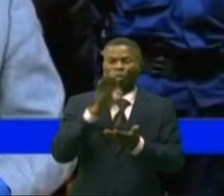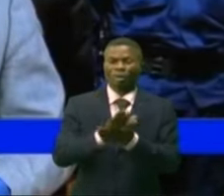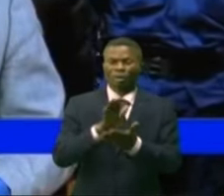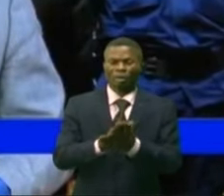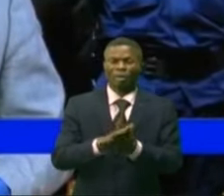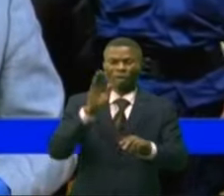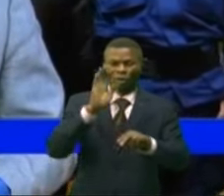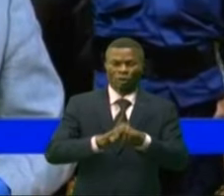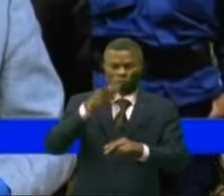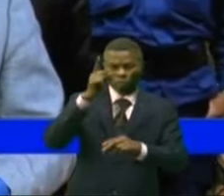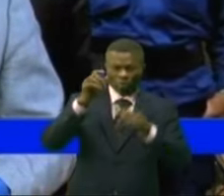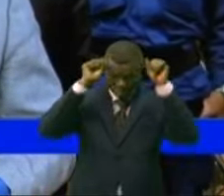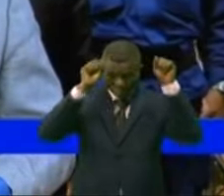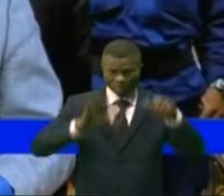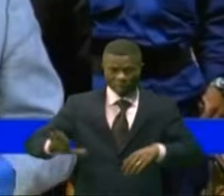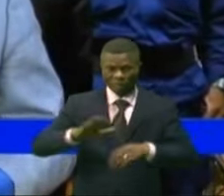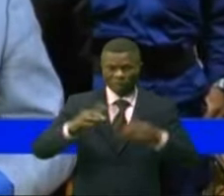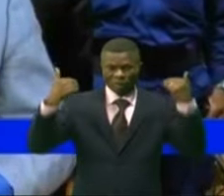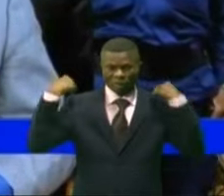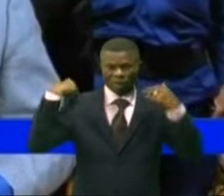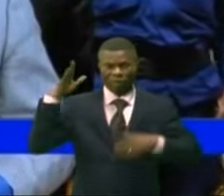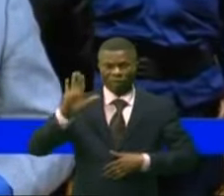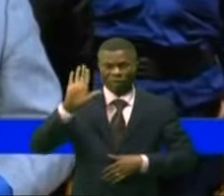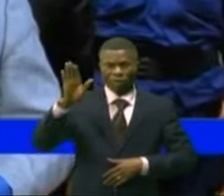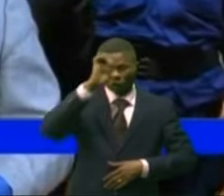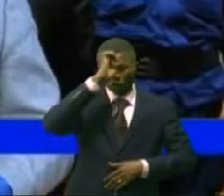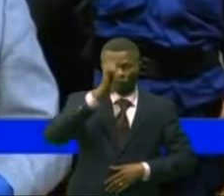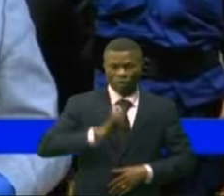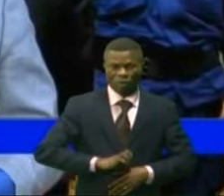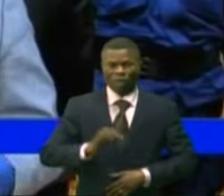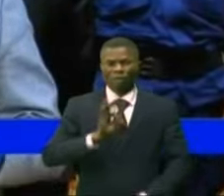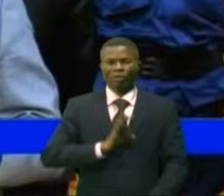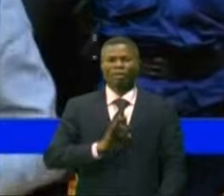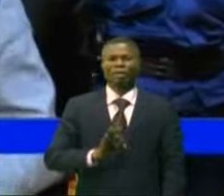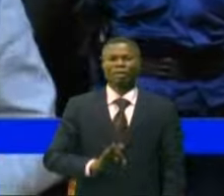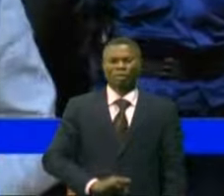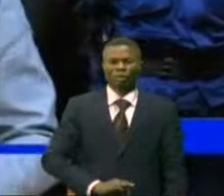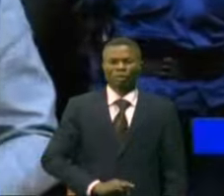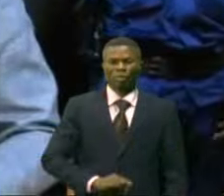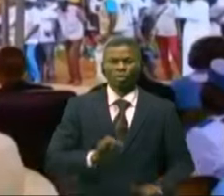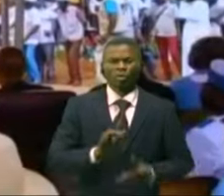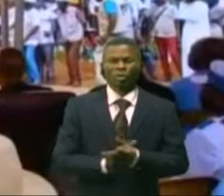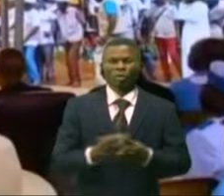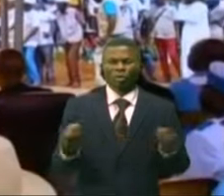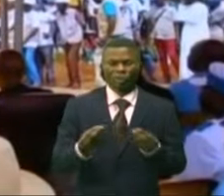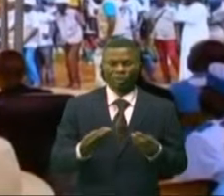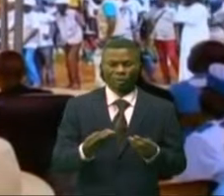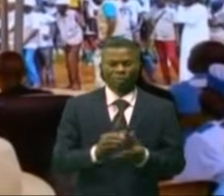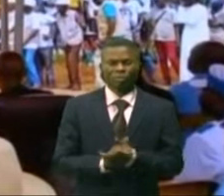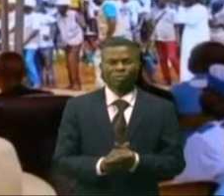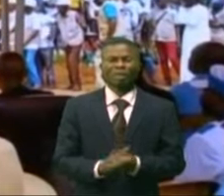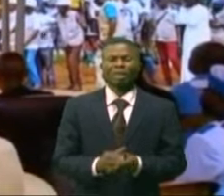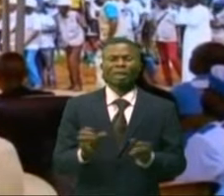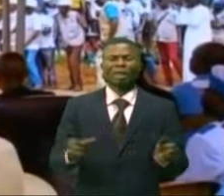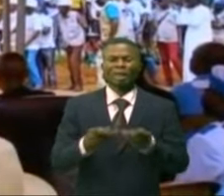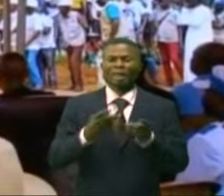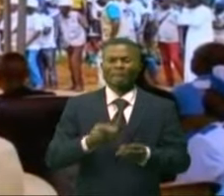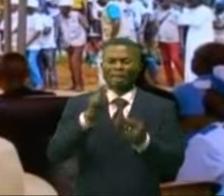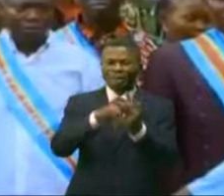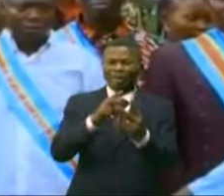président de la République, chef de l'État, son ex-dédence Félix Antoine Tisséke de Chilombo, qui réserve une place